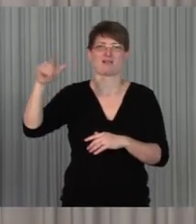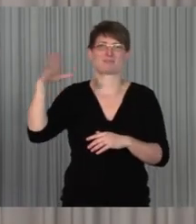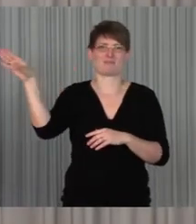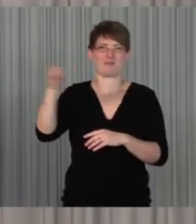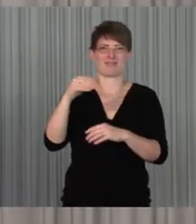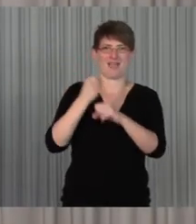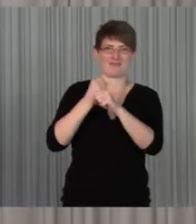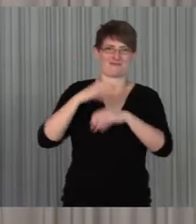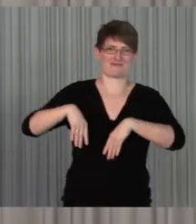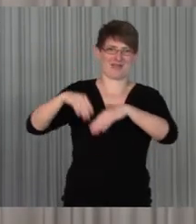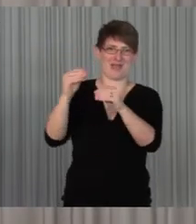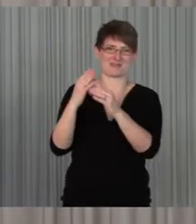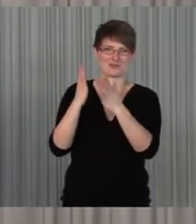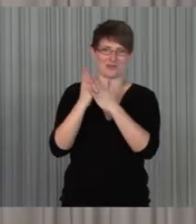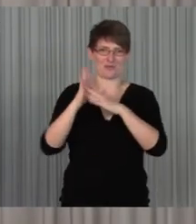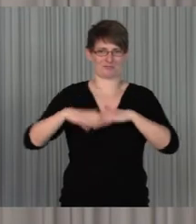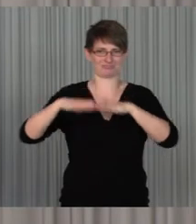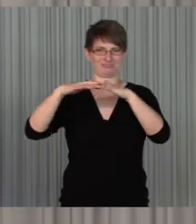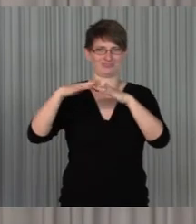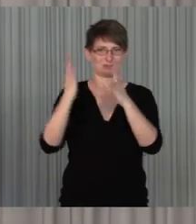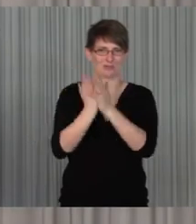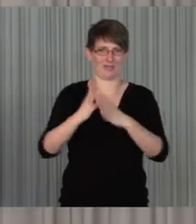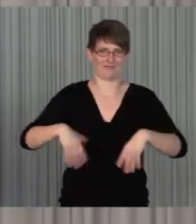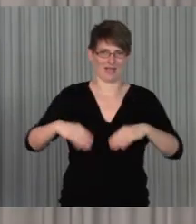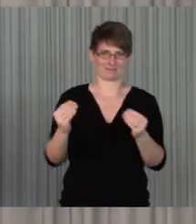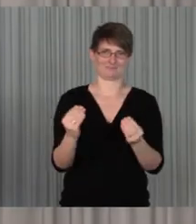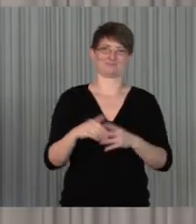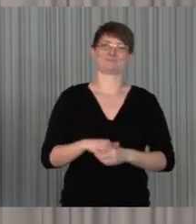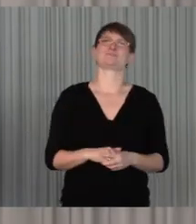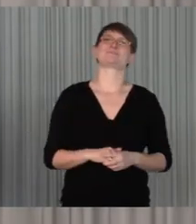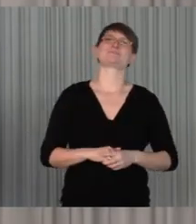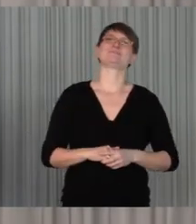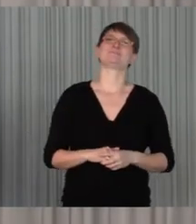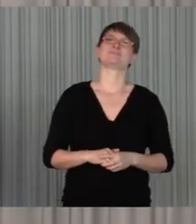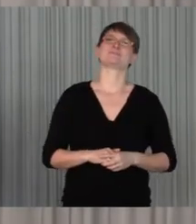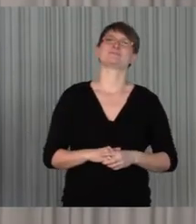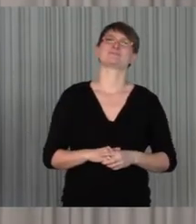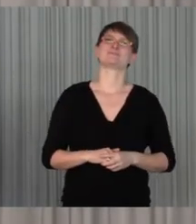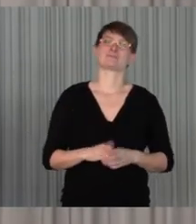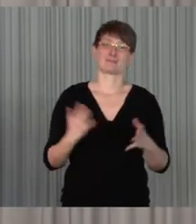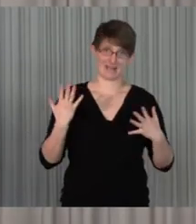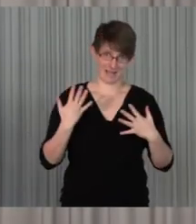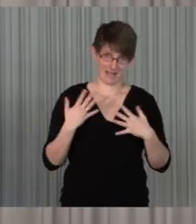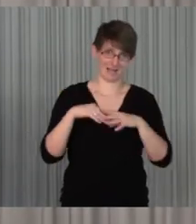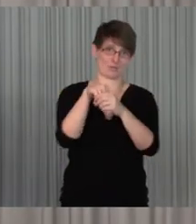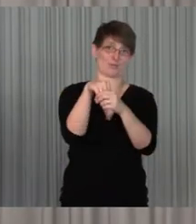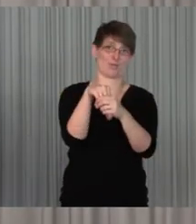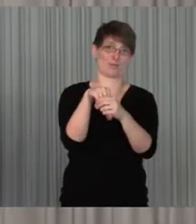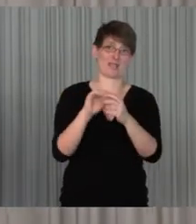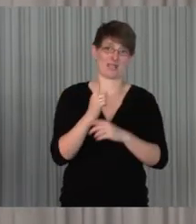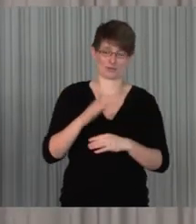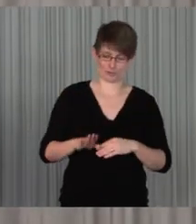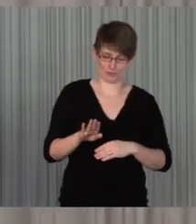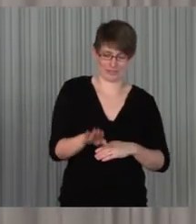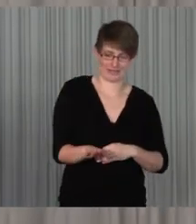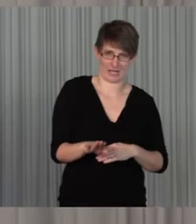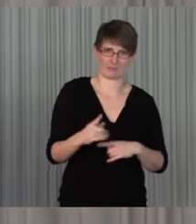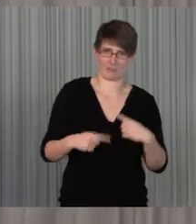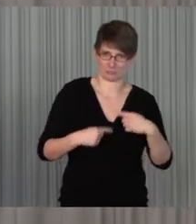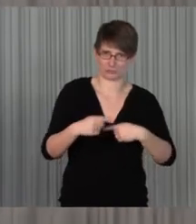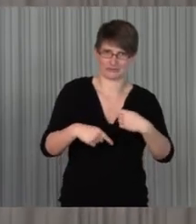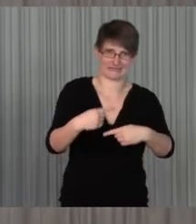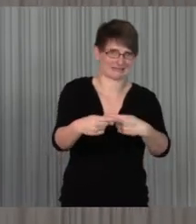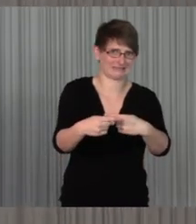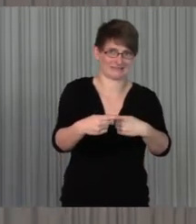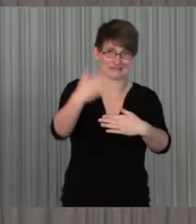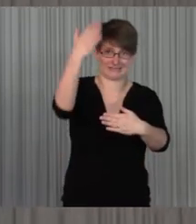vielleicht auch schon tatsächlich viel entstehen. Inklusion beginnt natürlich mit dem ersten Schritt, ist aber ein Prozess, der